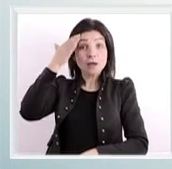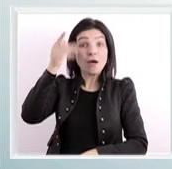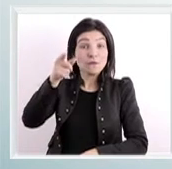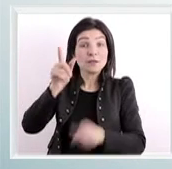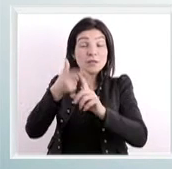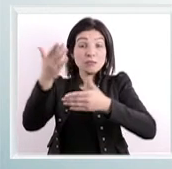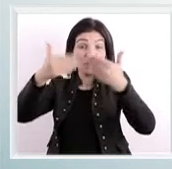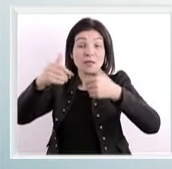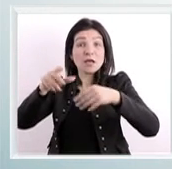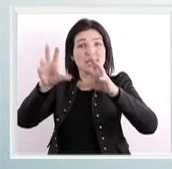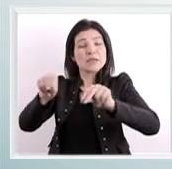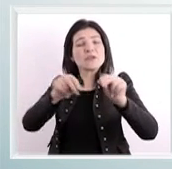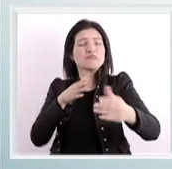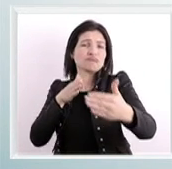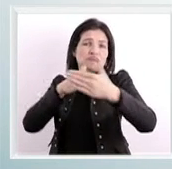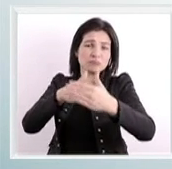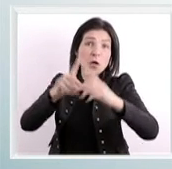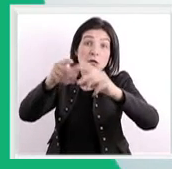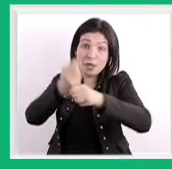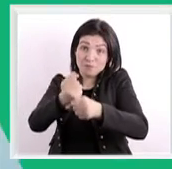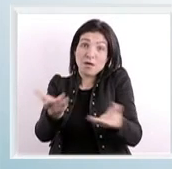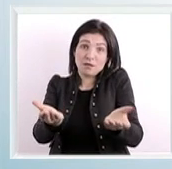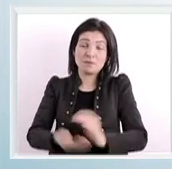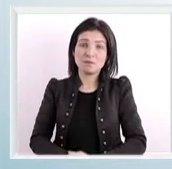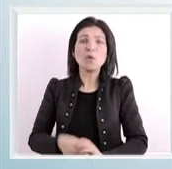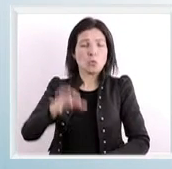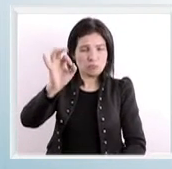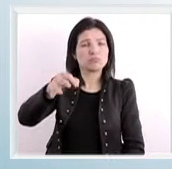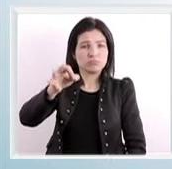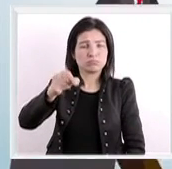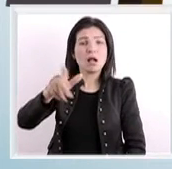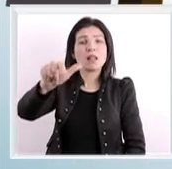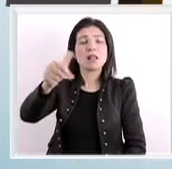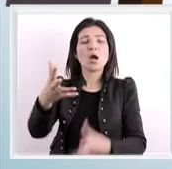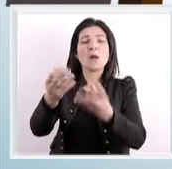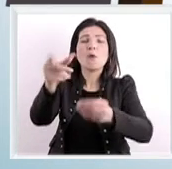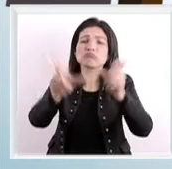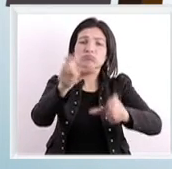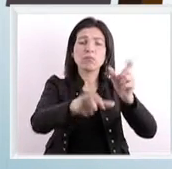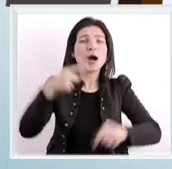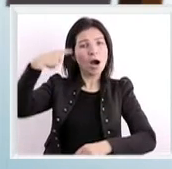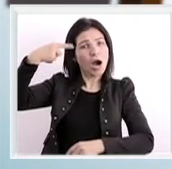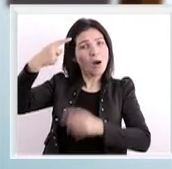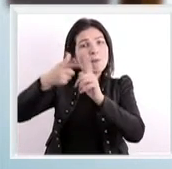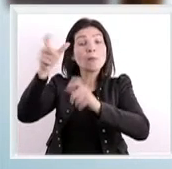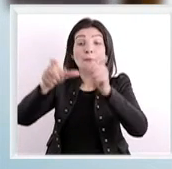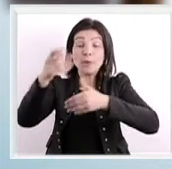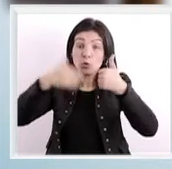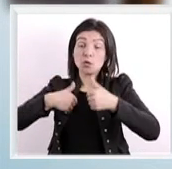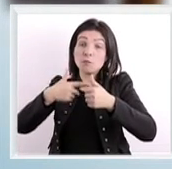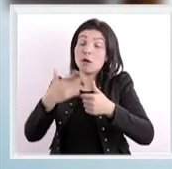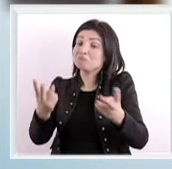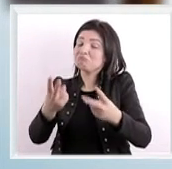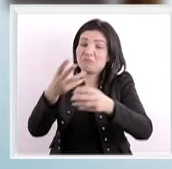الإعاقة في تونس تمثل حاجز للحصول على خدمة؟ نعم، فما بار شعبات تتصور إلي الشخص ذوي الإعاقة